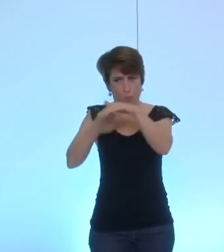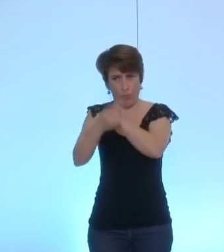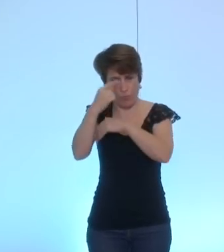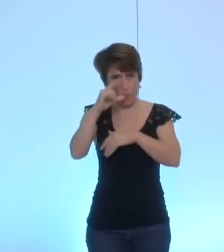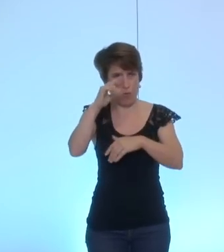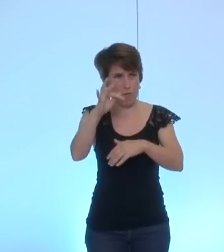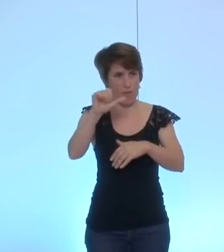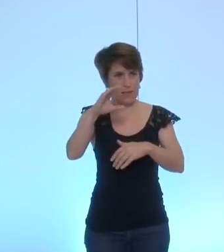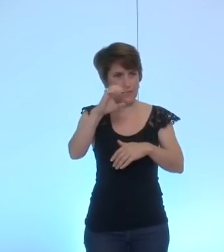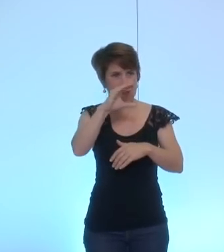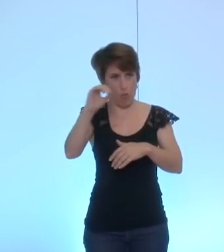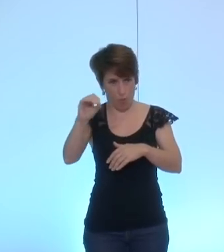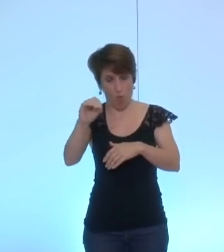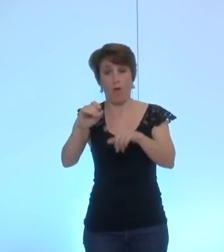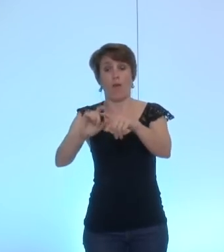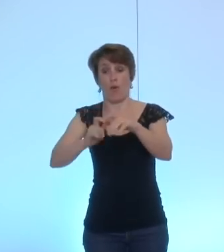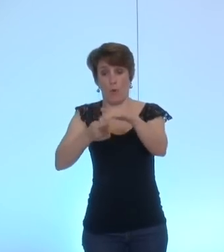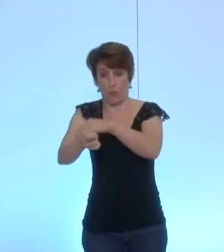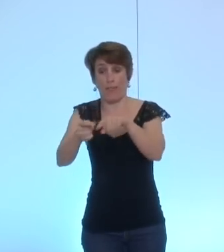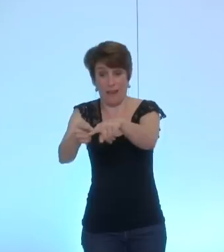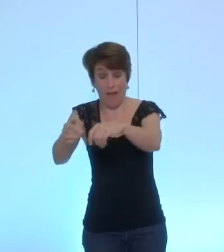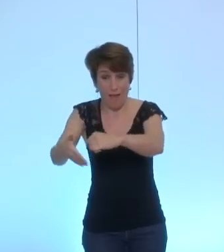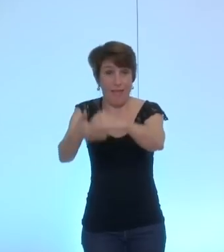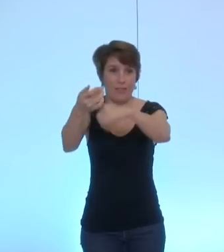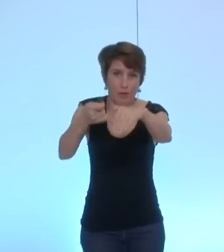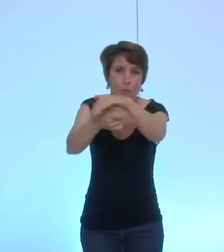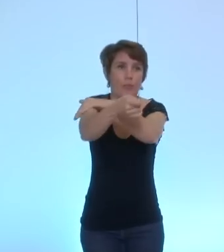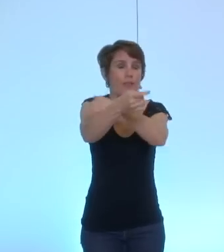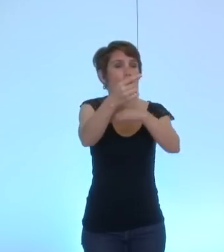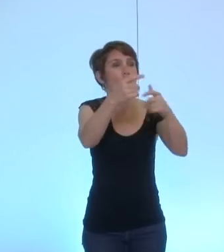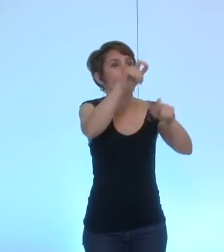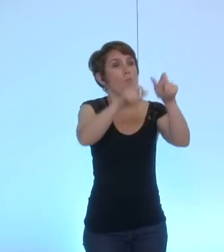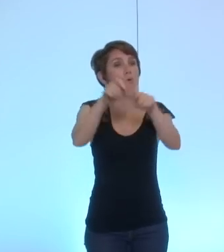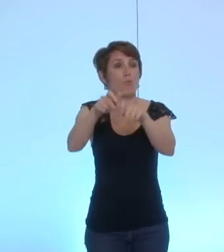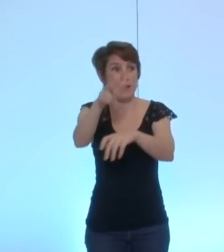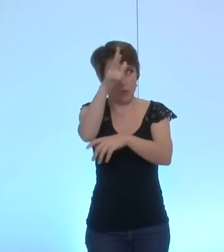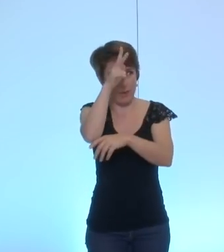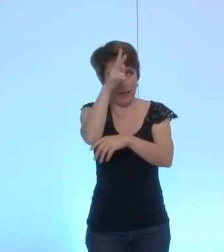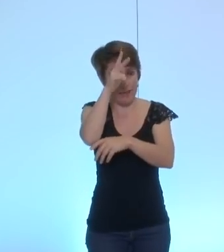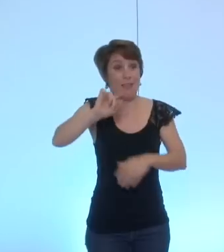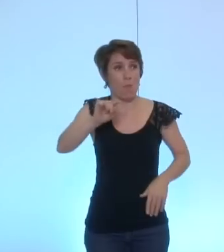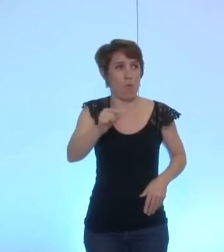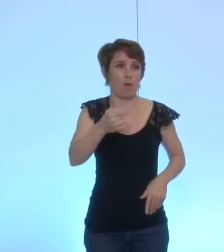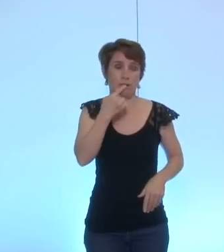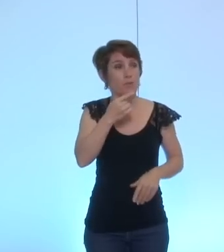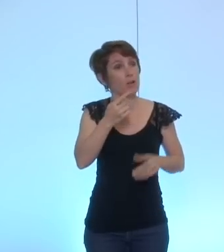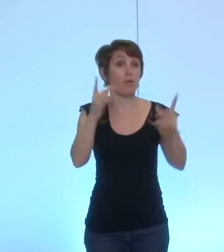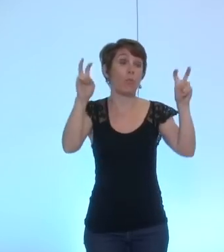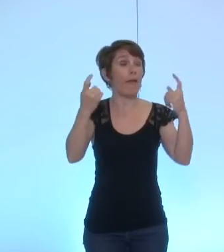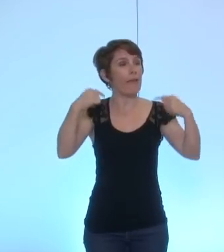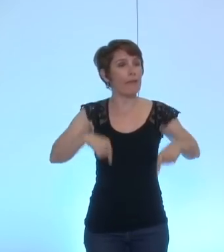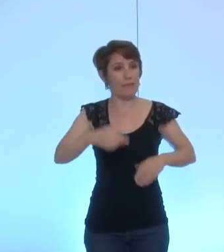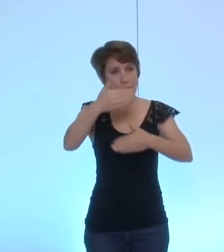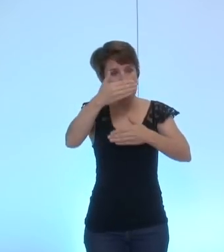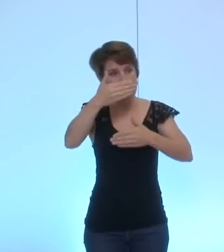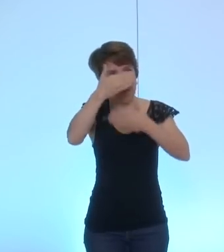en aide à la population irakienne ce qui évite de parler de l'état islamique en Irak qui je crois est un